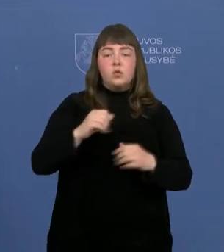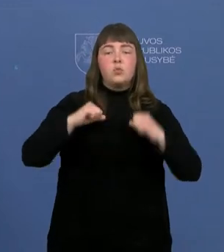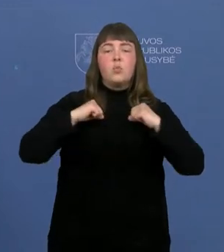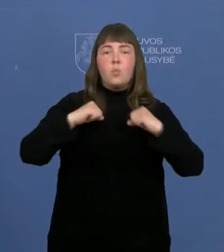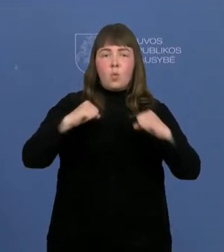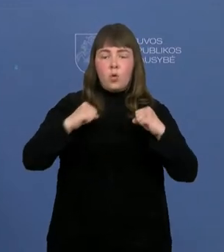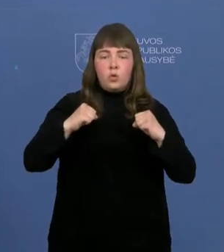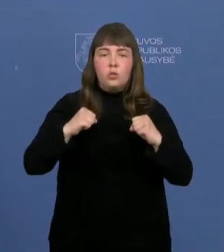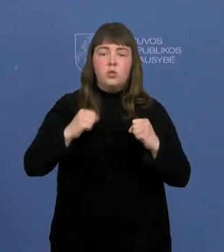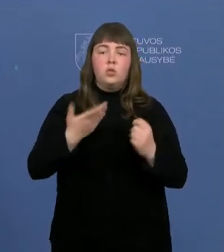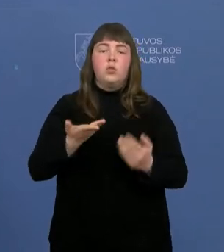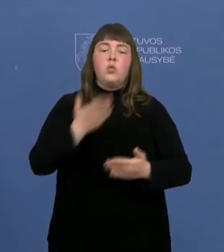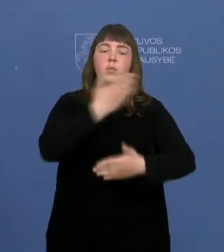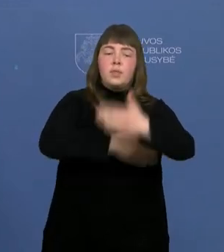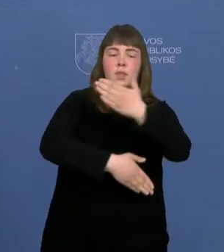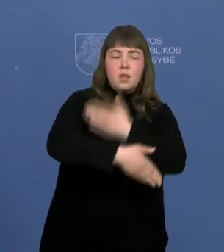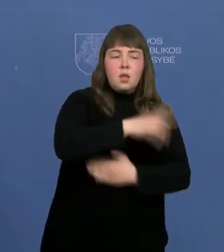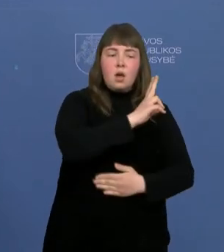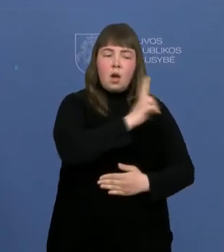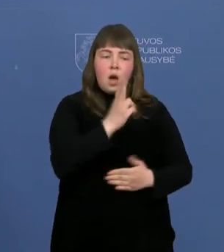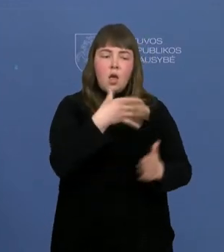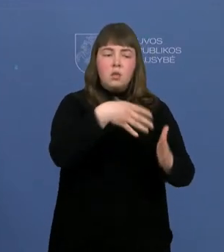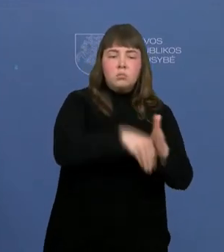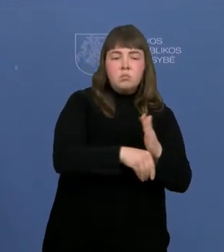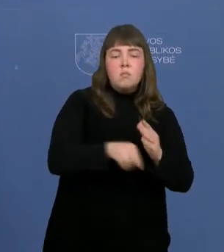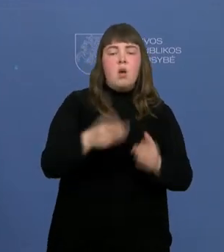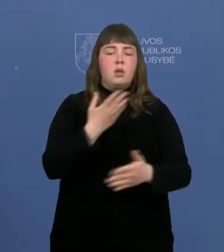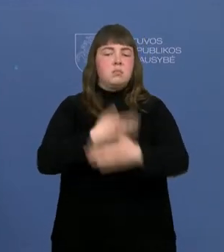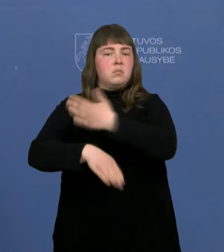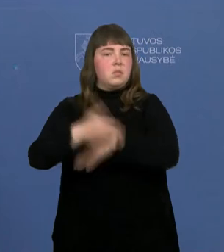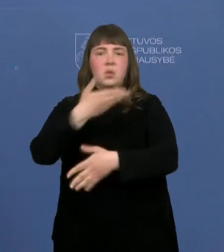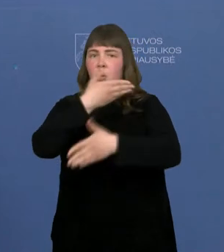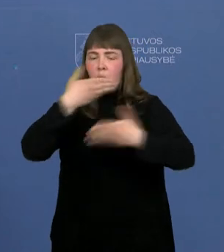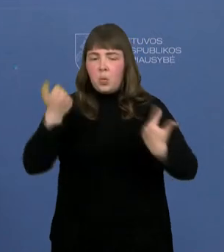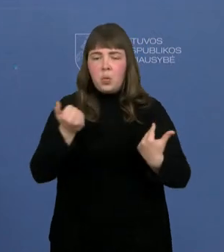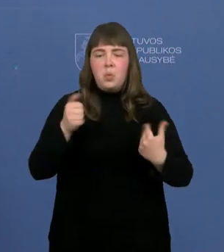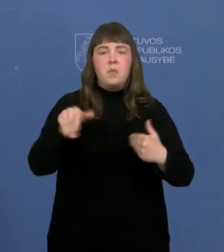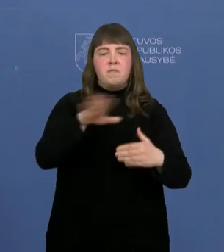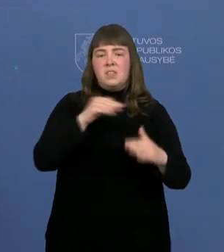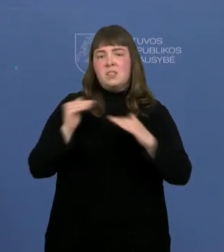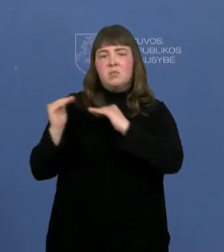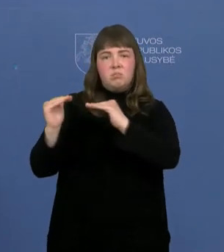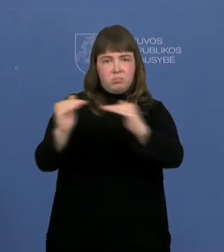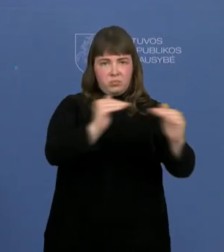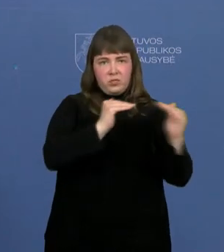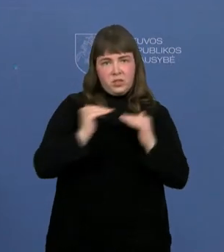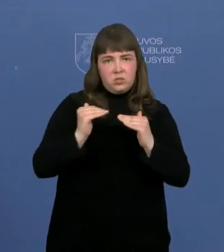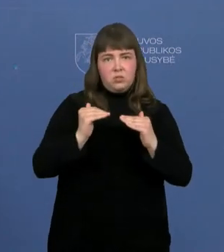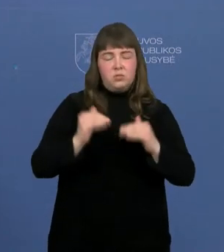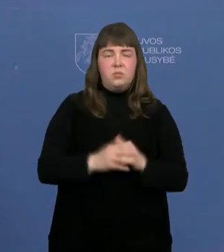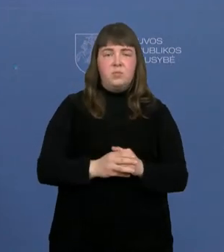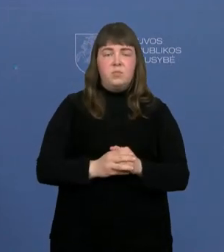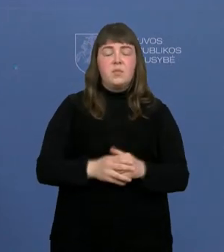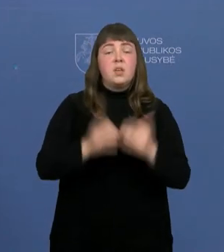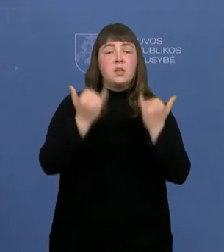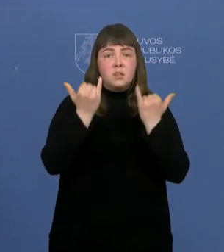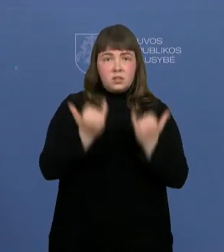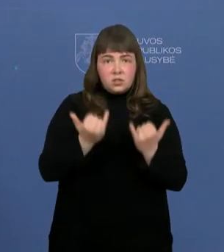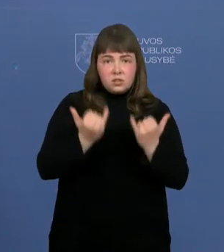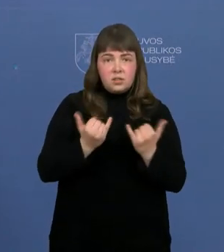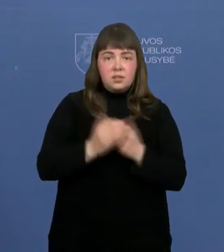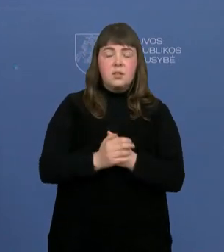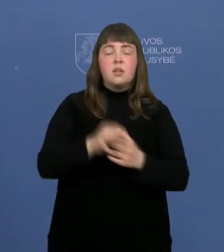sportininkų, tiek turinčių negalę, tiek be negalios skatinimo sąlygas. Jos turi būti vienodos. Taigi šiandien